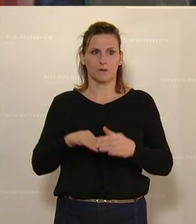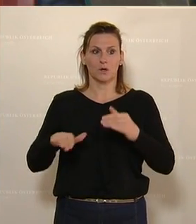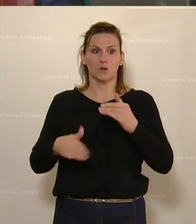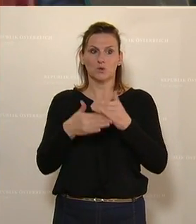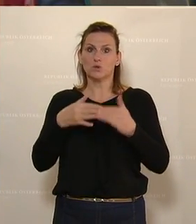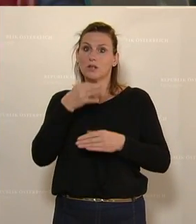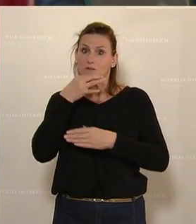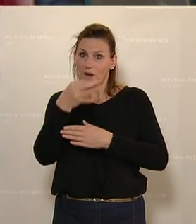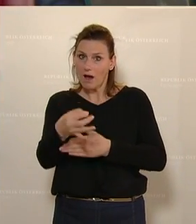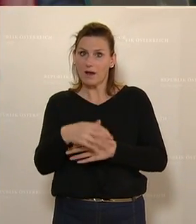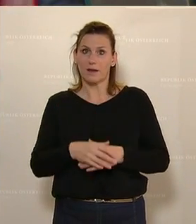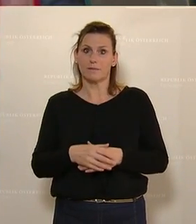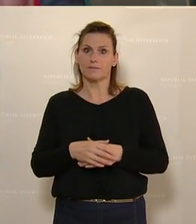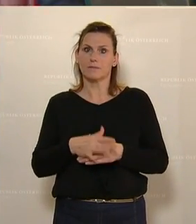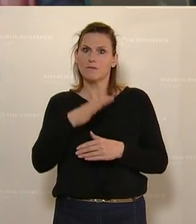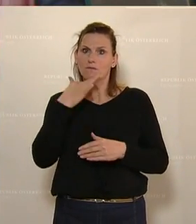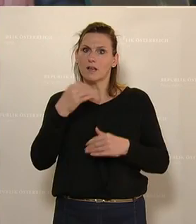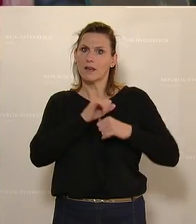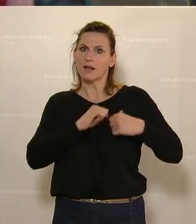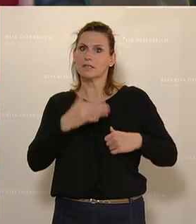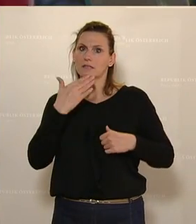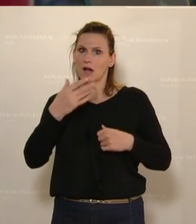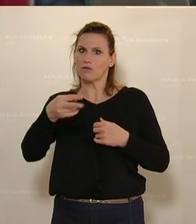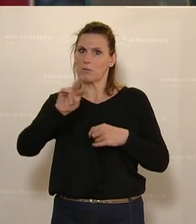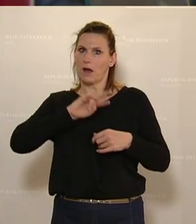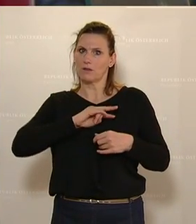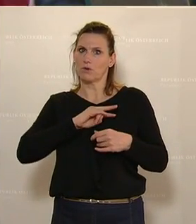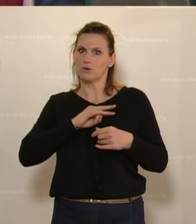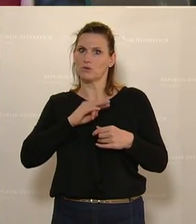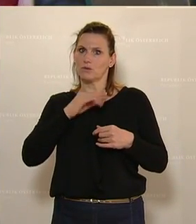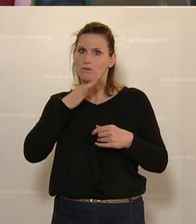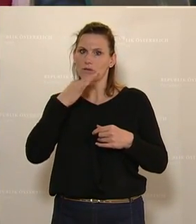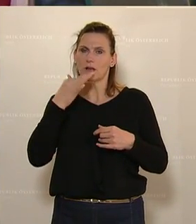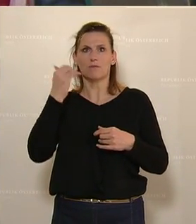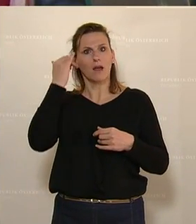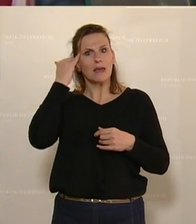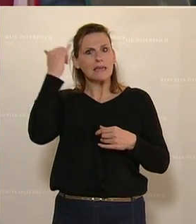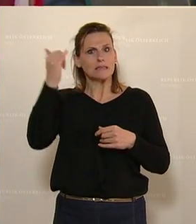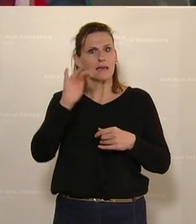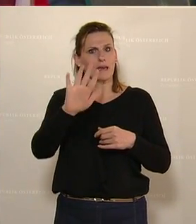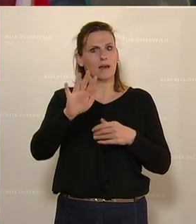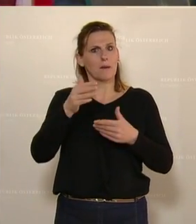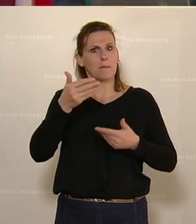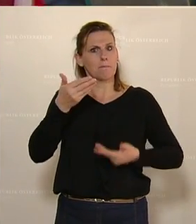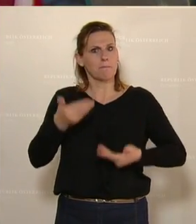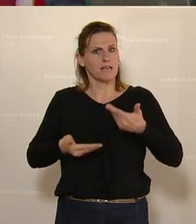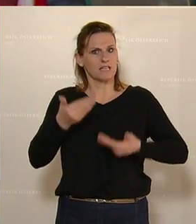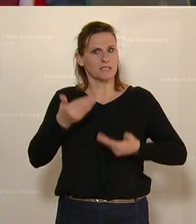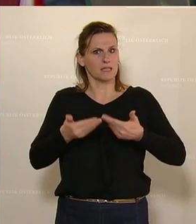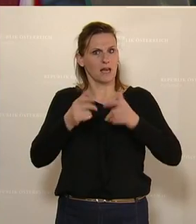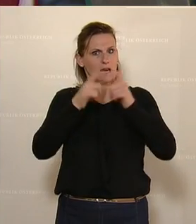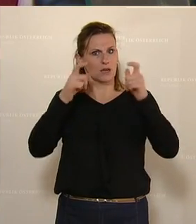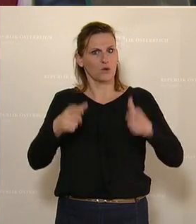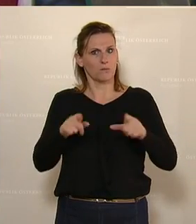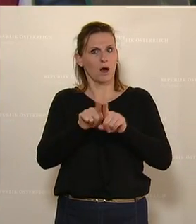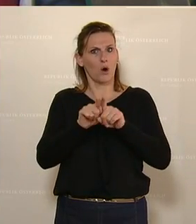Herzlichen Dank, Herr Minister, für die ausführliche Beantwortung auch. Es ist eine Idee geboren worden, ihrerseits vom Ministerium, gemeinsam mit der Sport